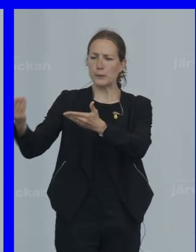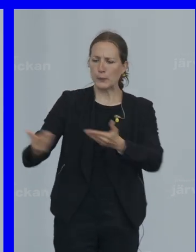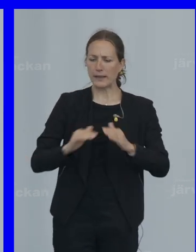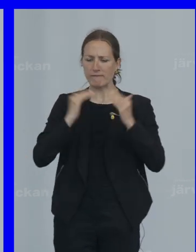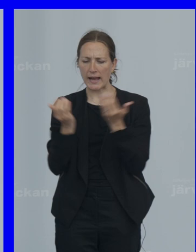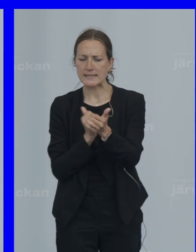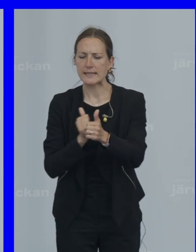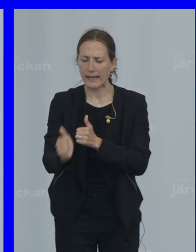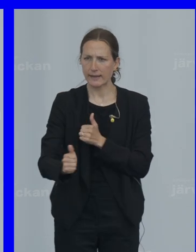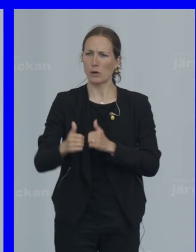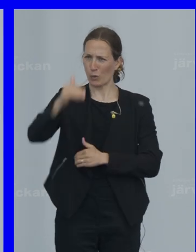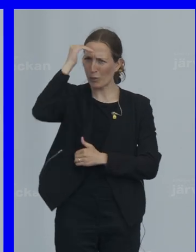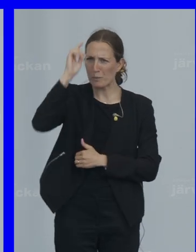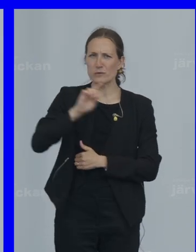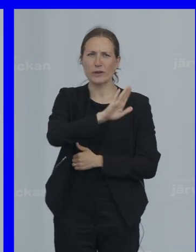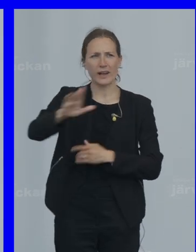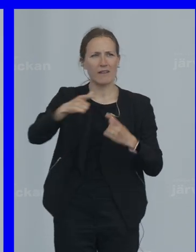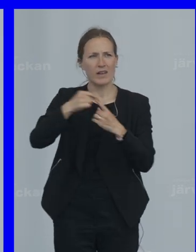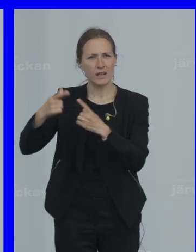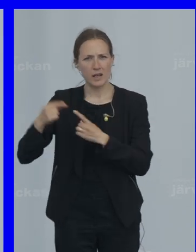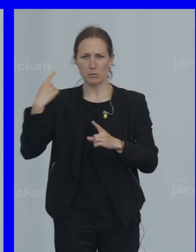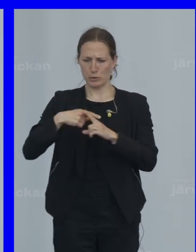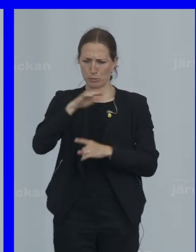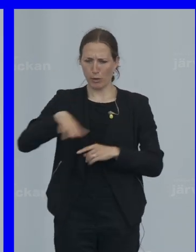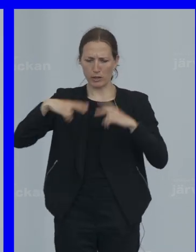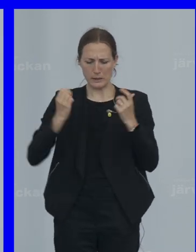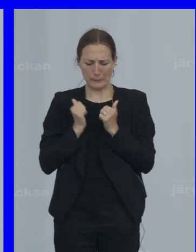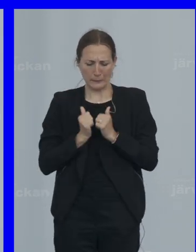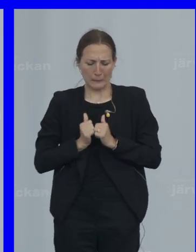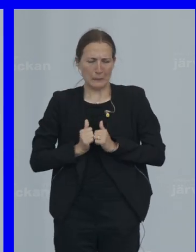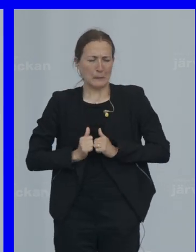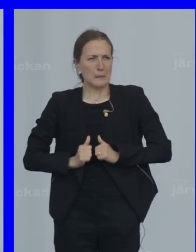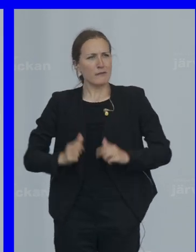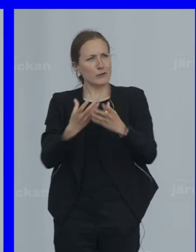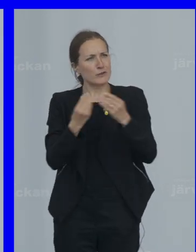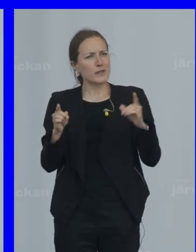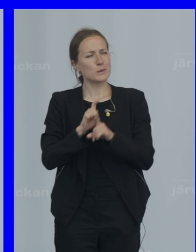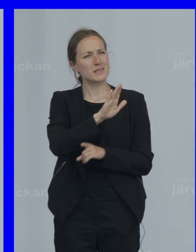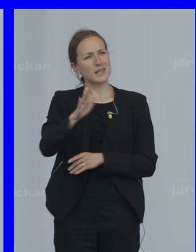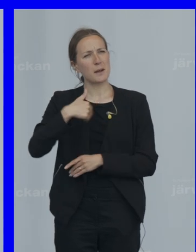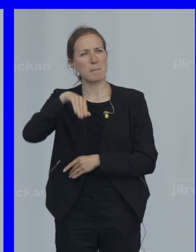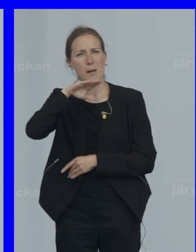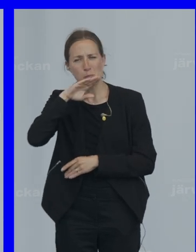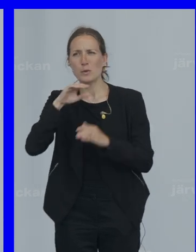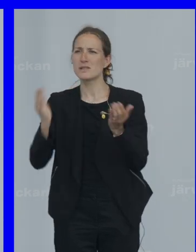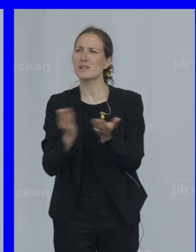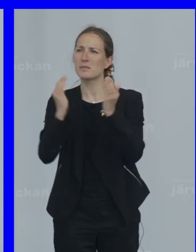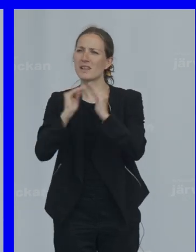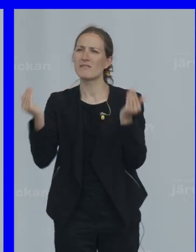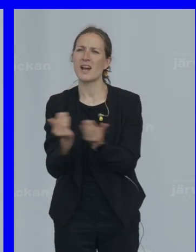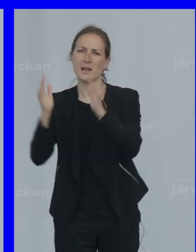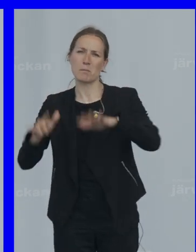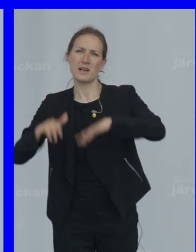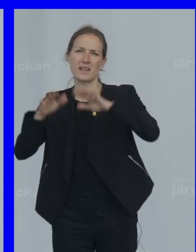väljare Och framför allt inför barnen Som tynar bort i sina mammors famn Medan världen brinner Ni borde